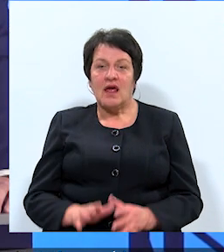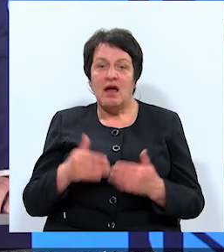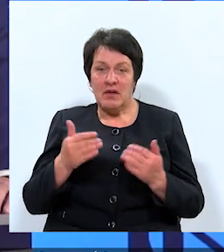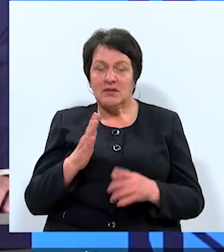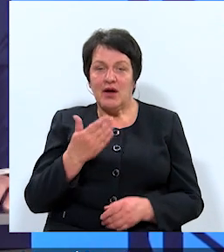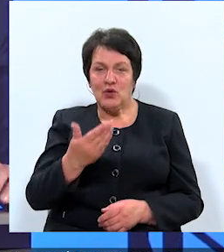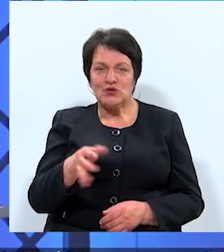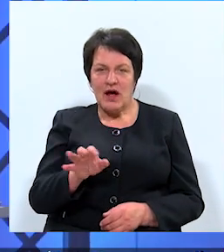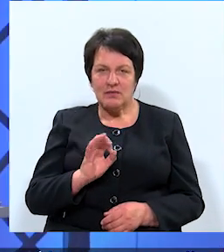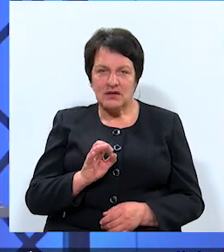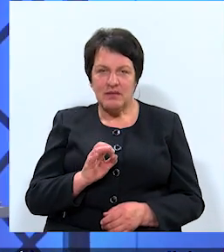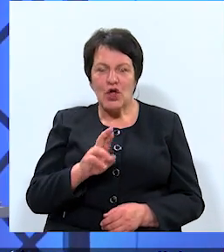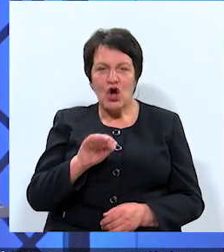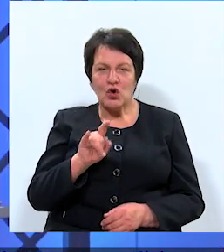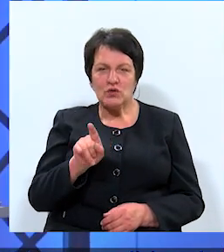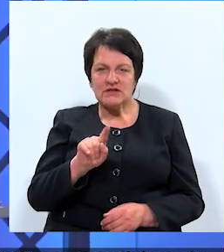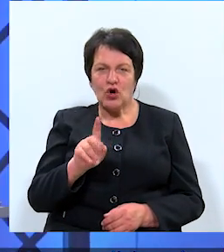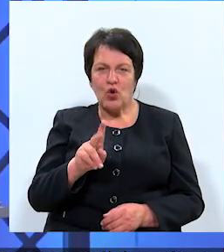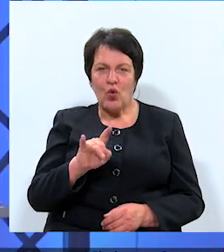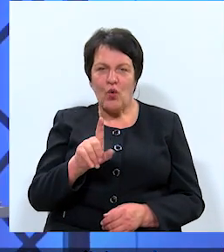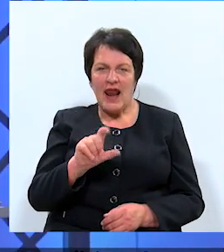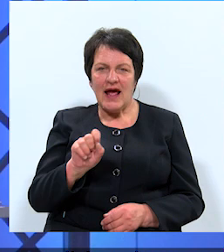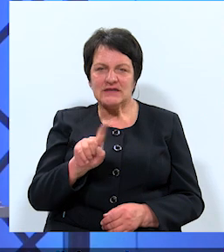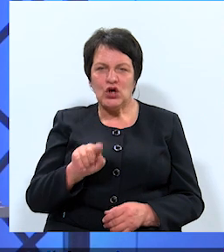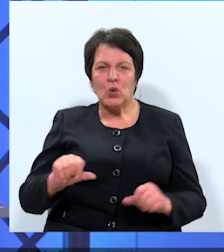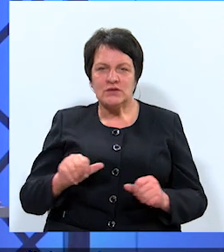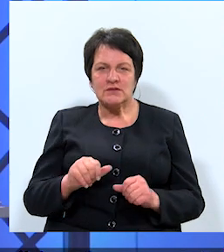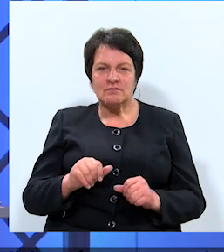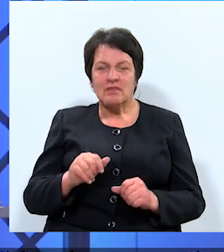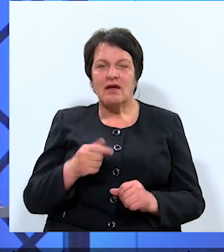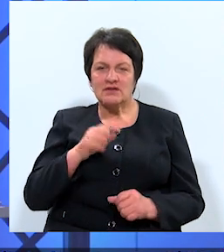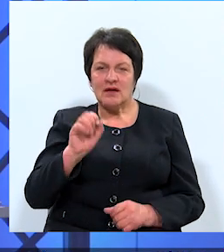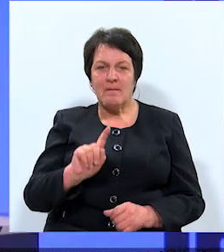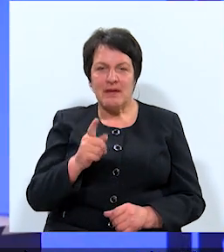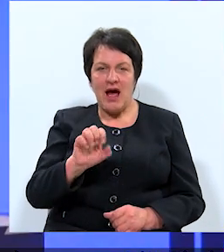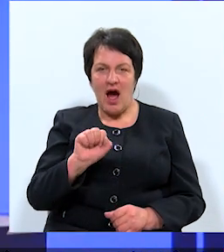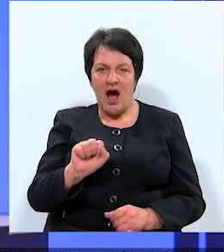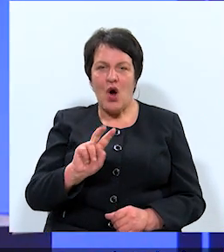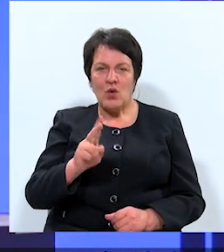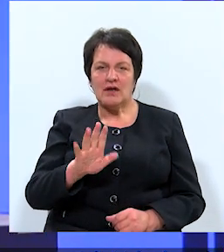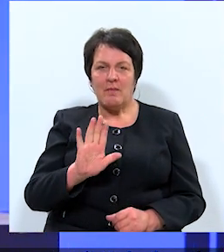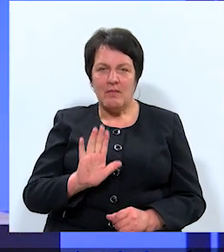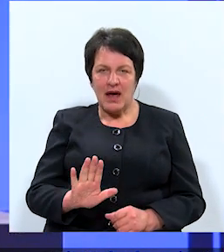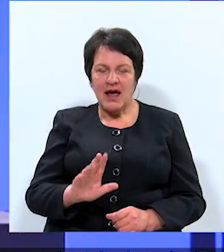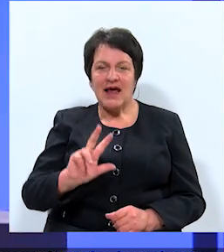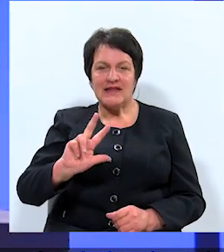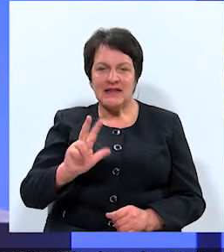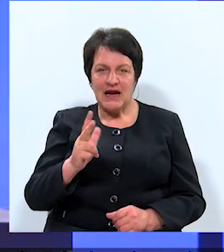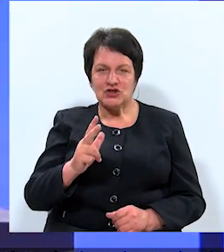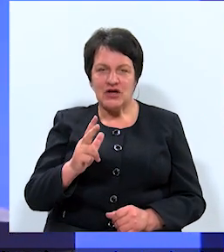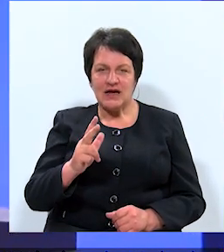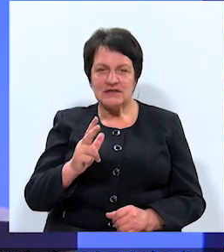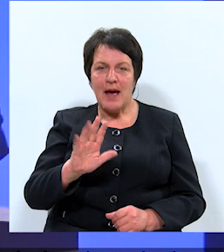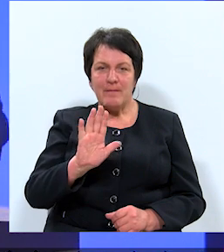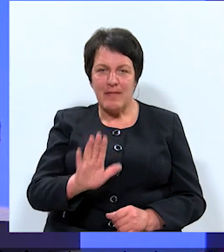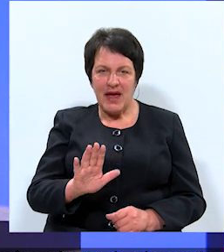Paldies par jūs atbildēm. Ruskulskundze, ko jūs atzīmējāt? Tātad pirmais ir A, otrais – B, trešais